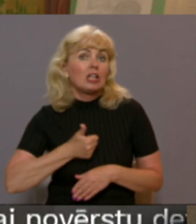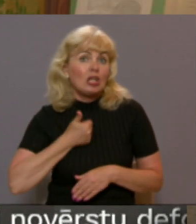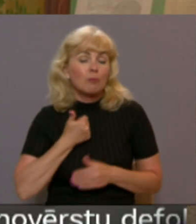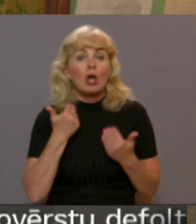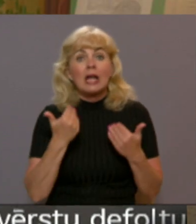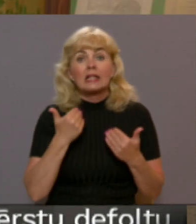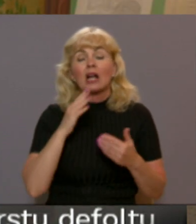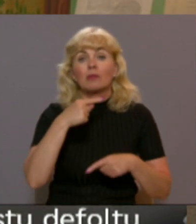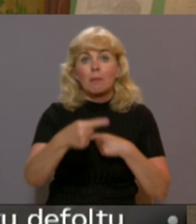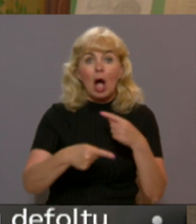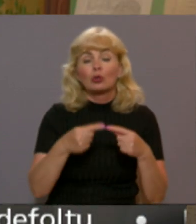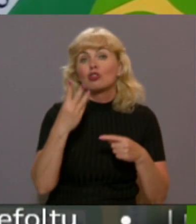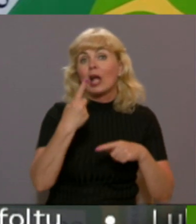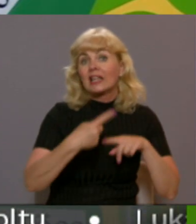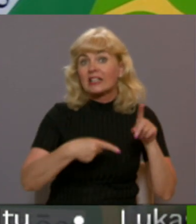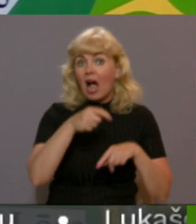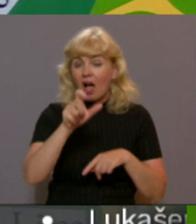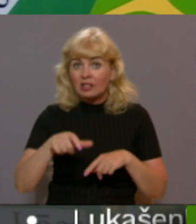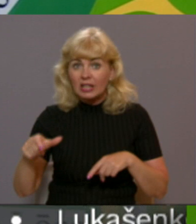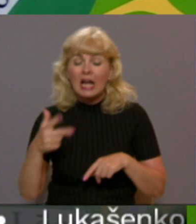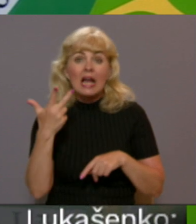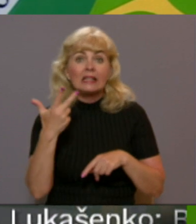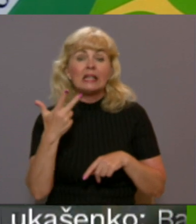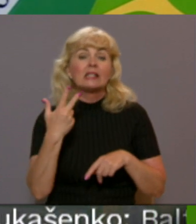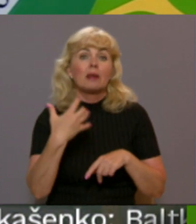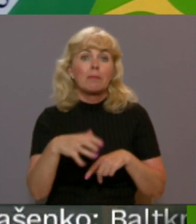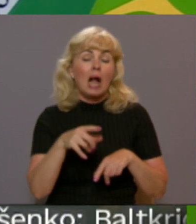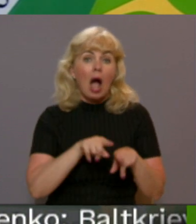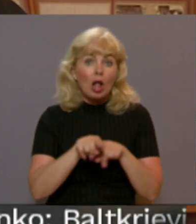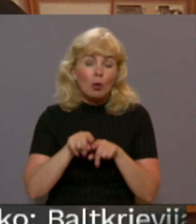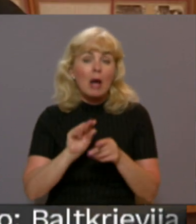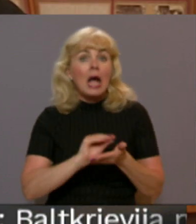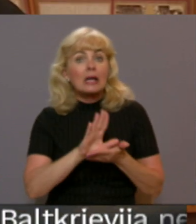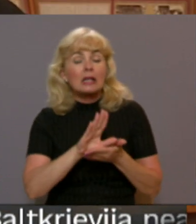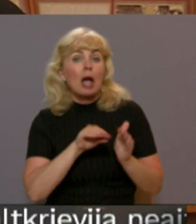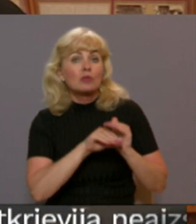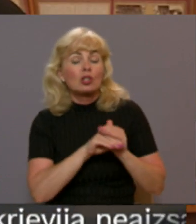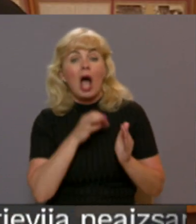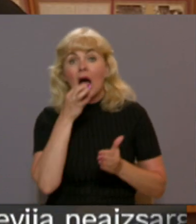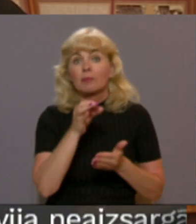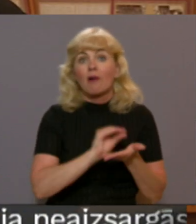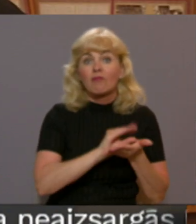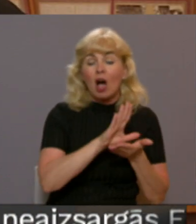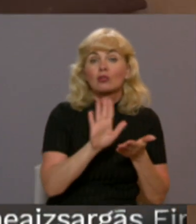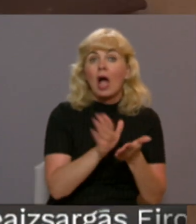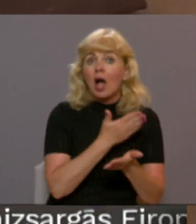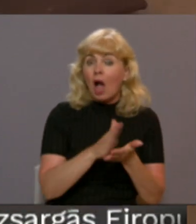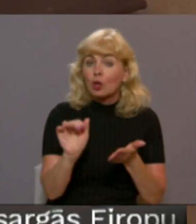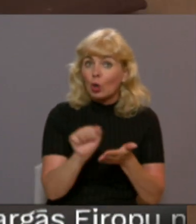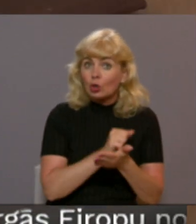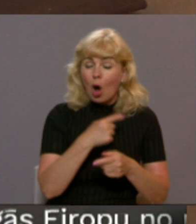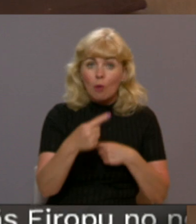tagad varētu mantot četri radinieki, kamēr trīs brālēni un par krājuma saglabāšanu atbildīgais fonds kārtoja dokumentāciju,